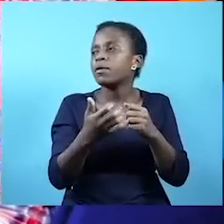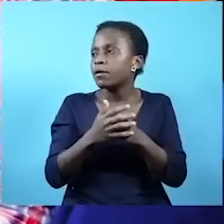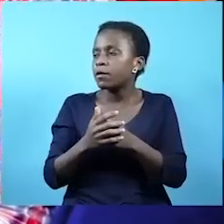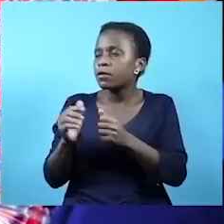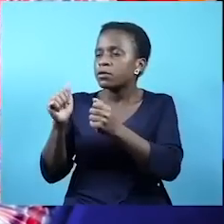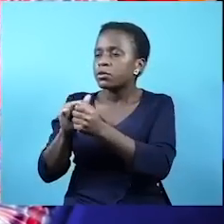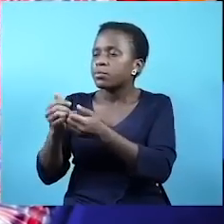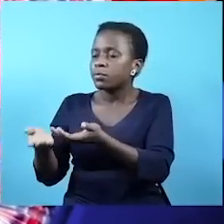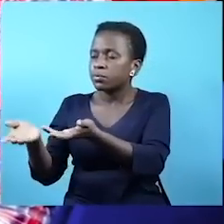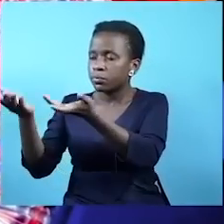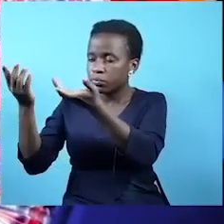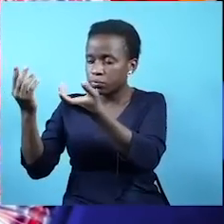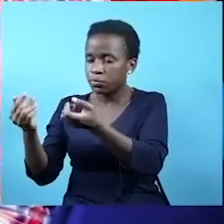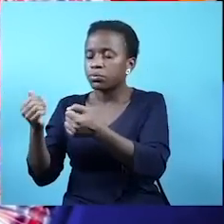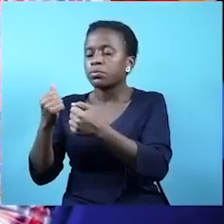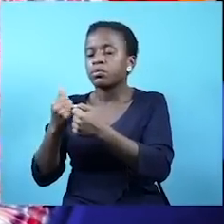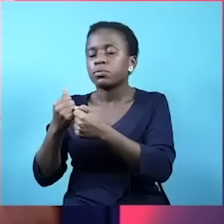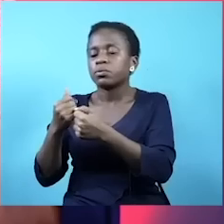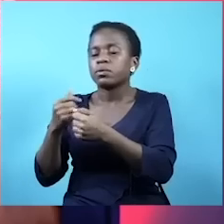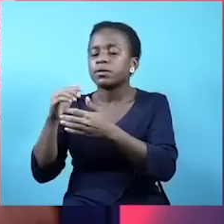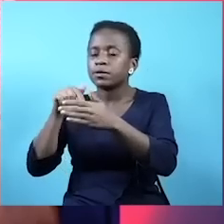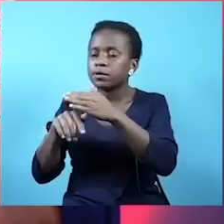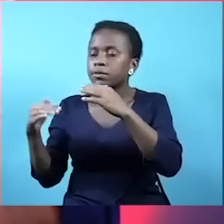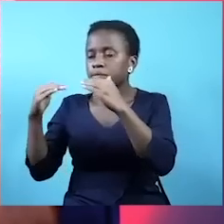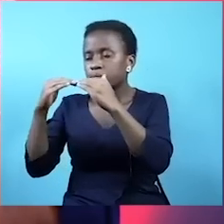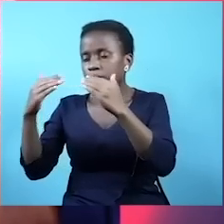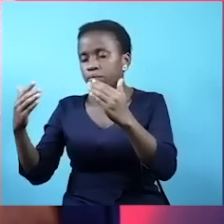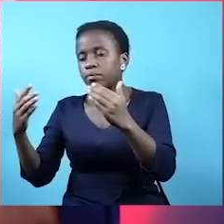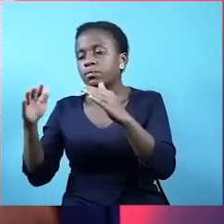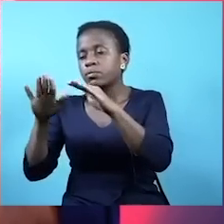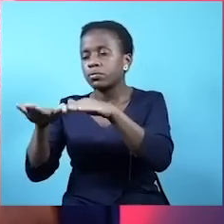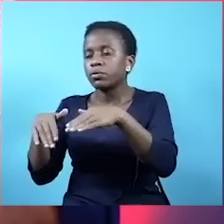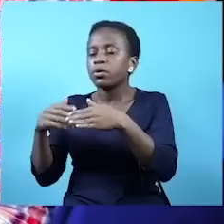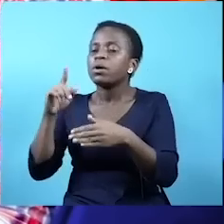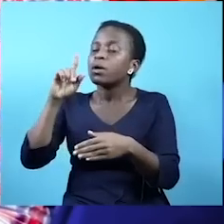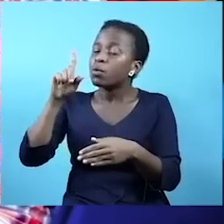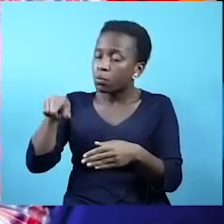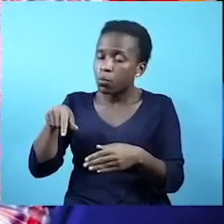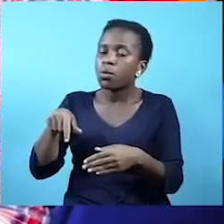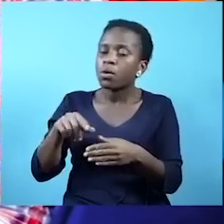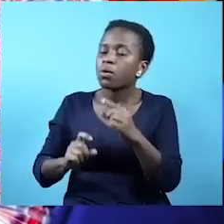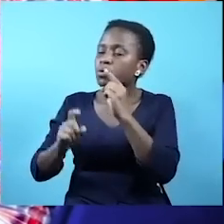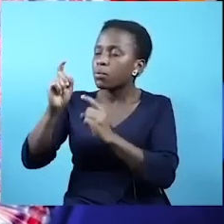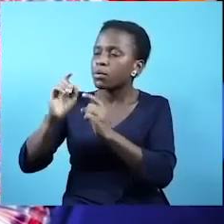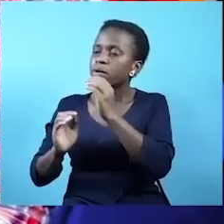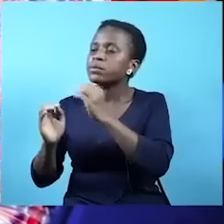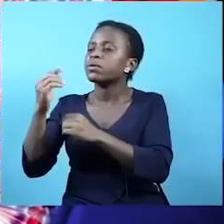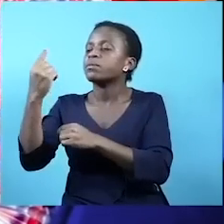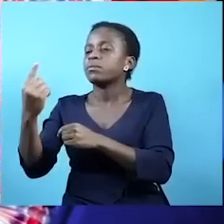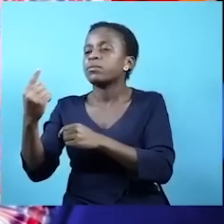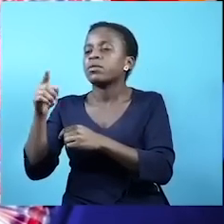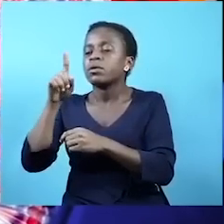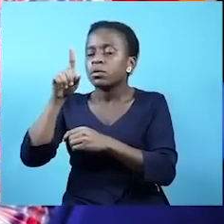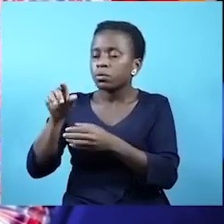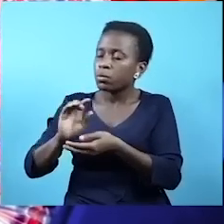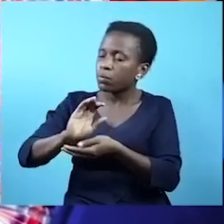Kwa sababu. Suara la kuweweka wabunge mbungeni. Ni suara la demokrasia. Yes. Mnakua wagombea zaidi ya mmoja kwa ni majimbo. Kwa hiyo mnataka